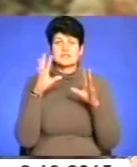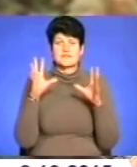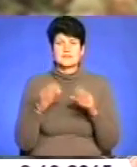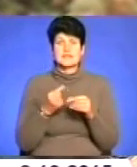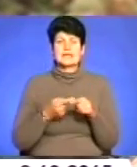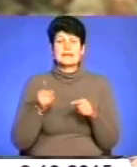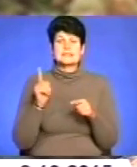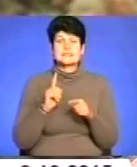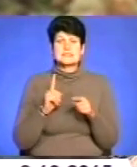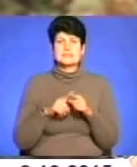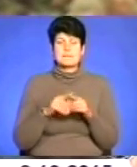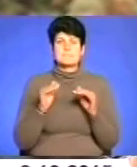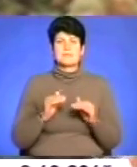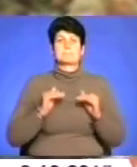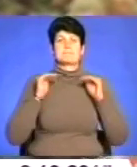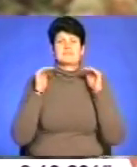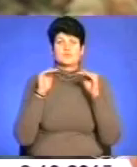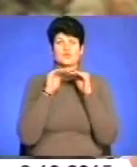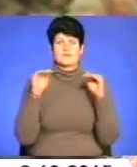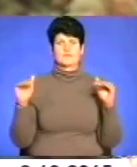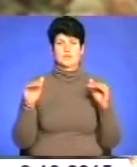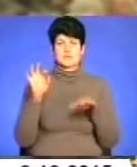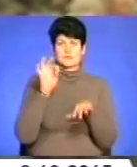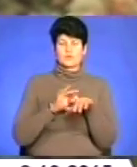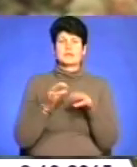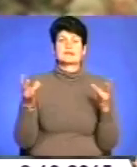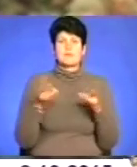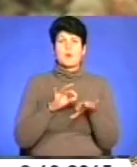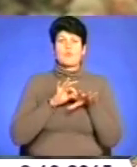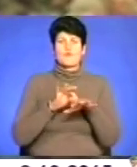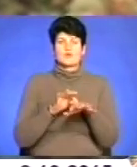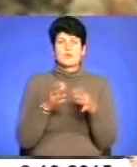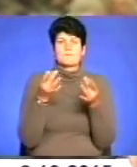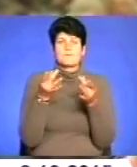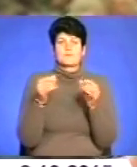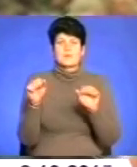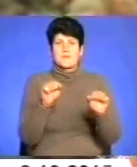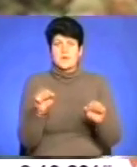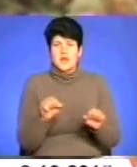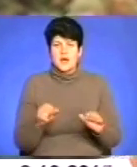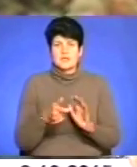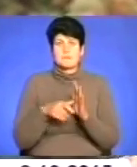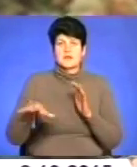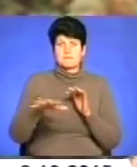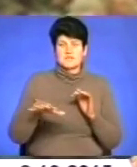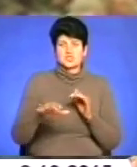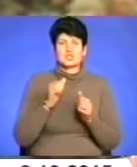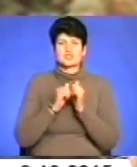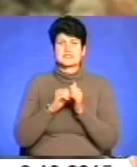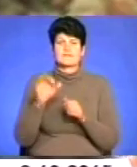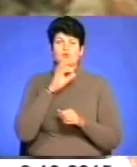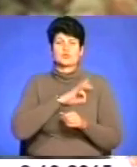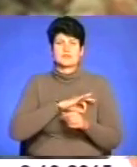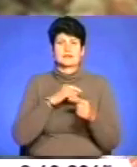це, звичайно, при підвищеному рівні захворюваності треба проводити вологе прибирання приміщень, часто з використанням,